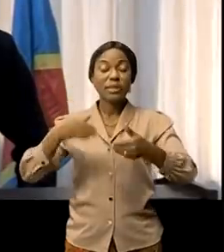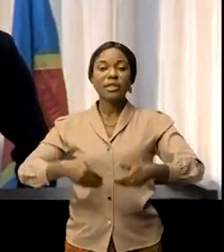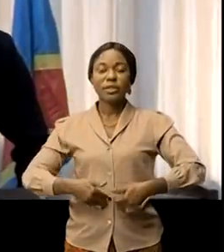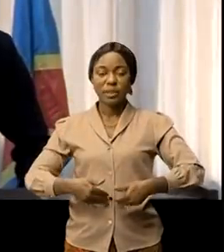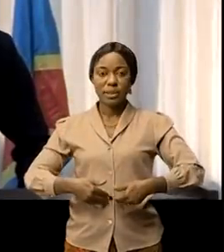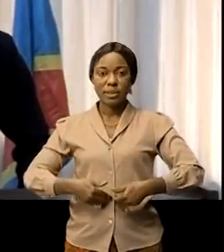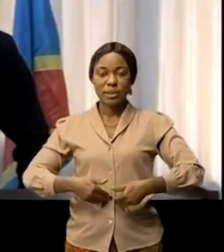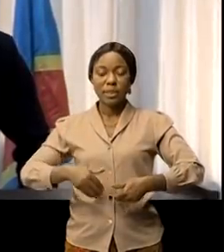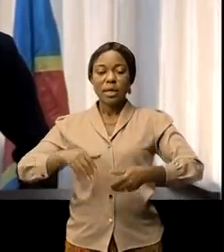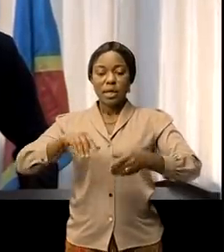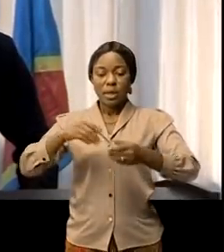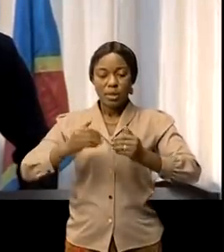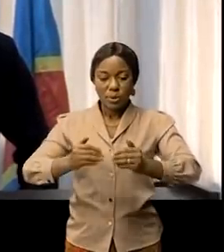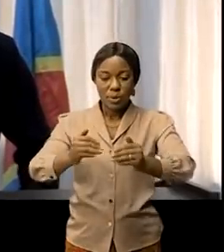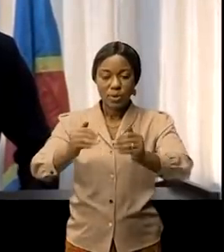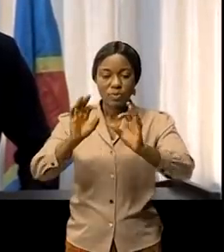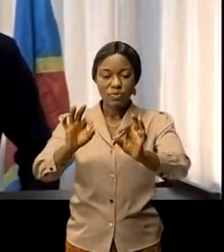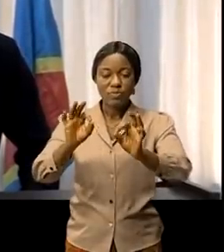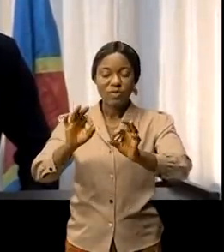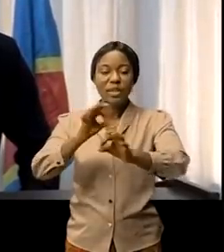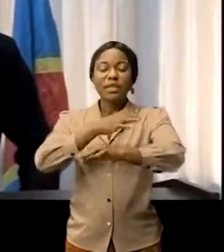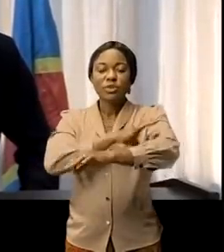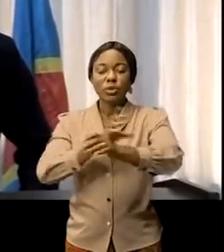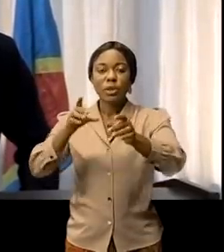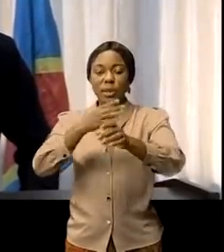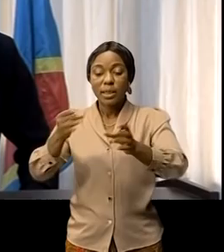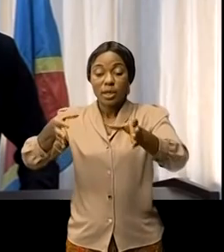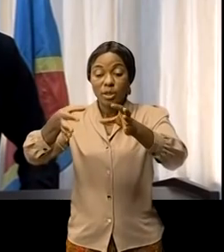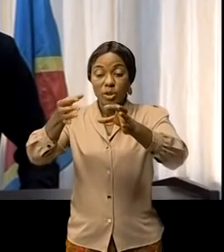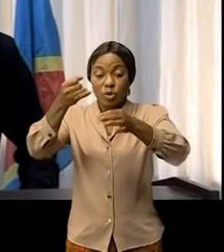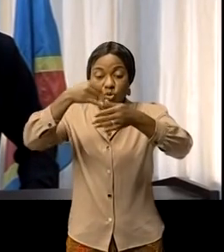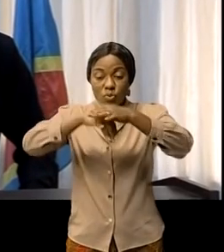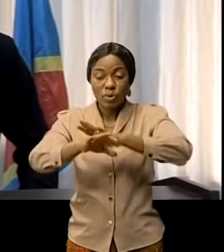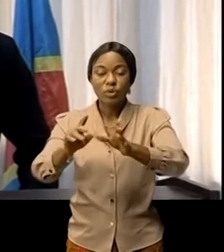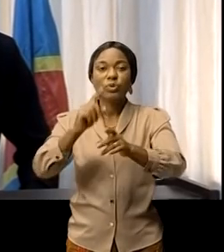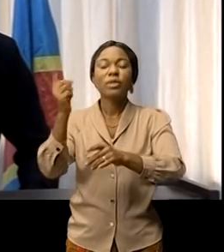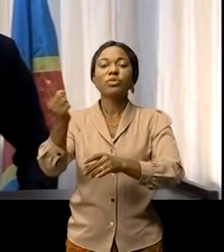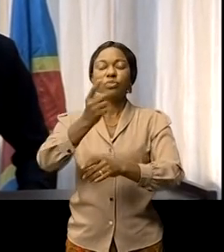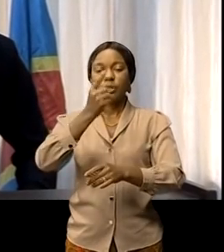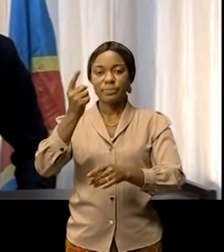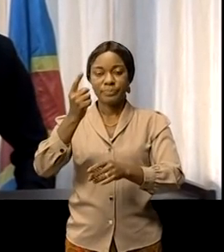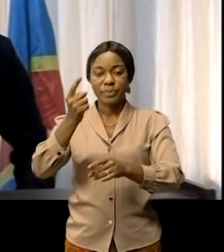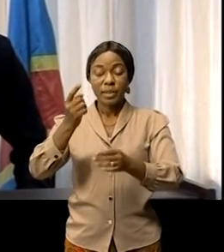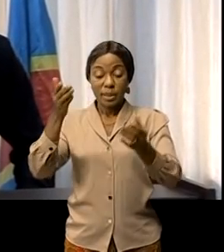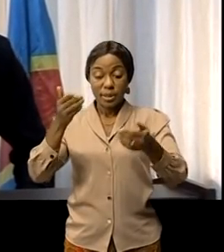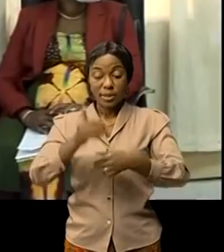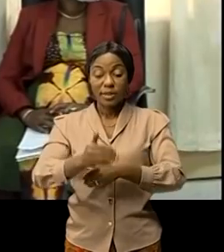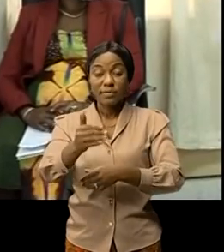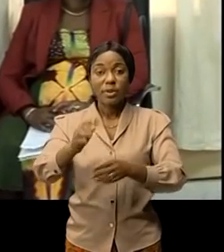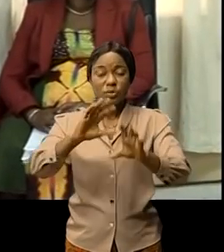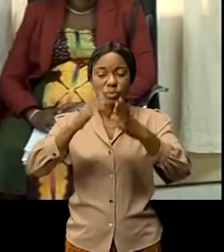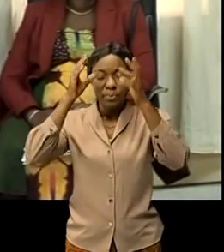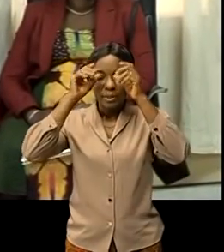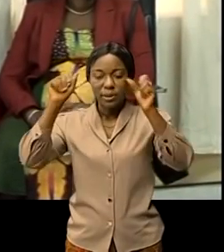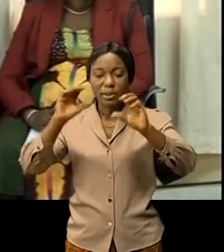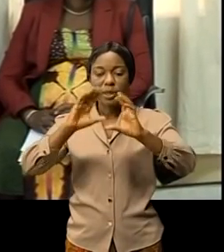initiation à la nouvelle citoyenneté et cohésion nationale Yves Bonpoulou en présence du président de